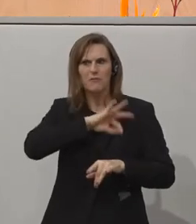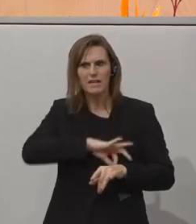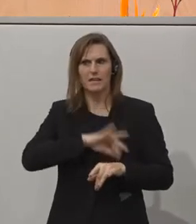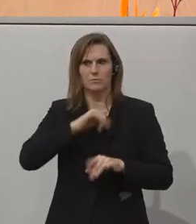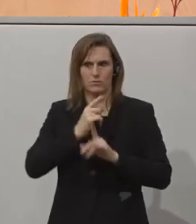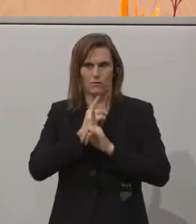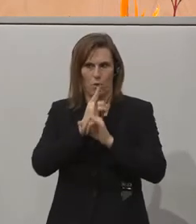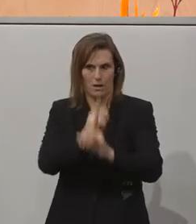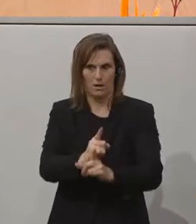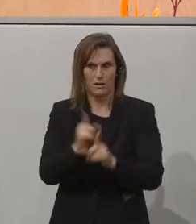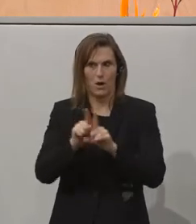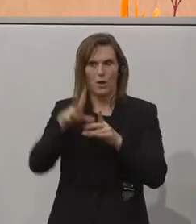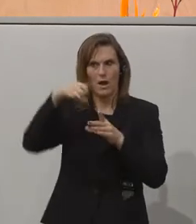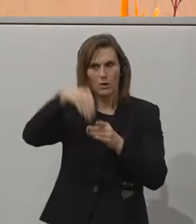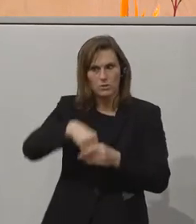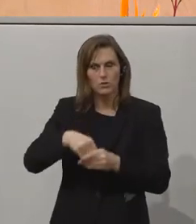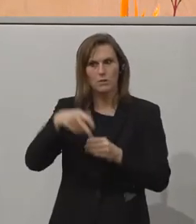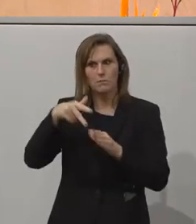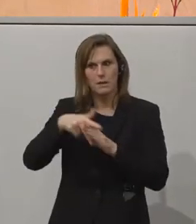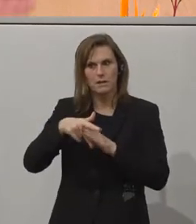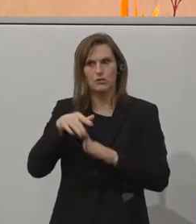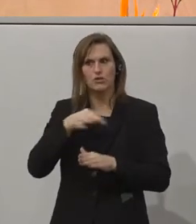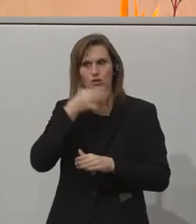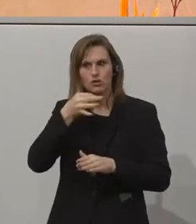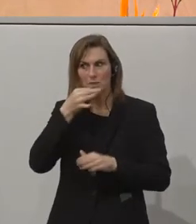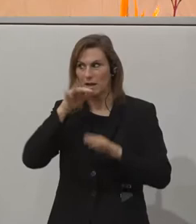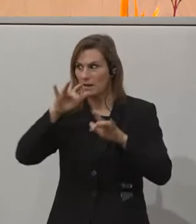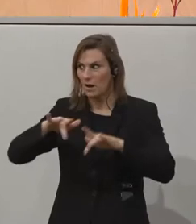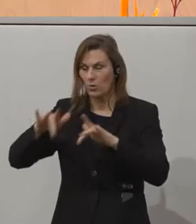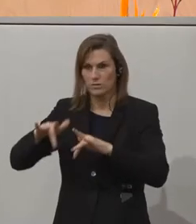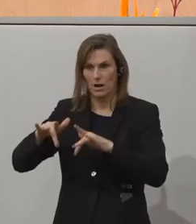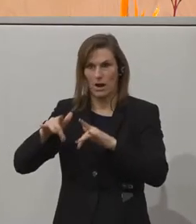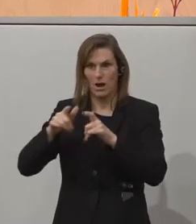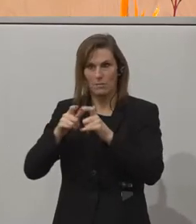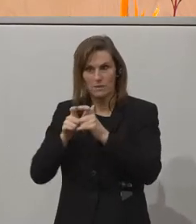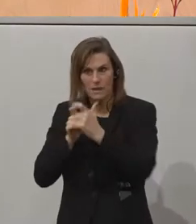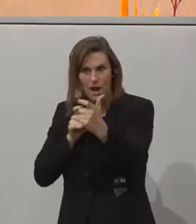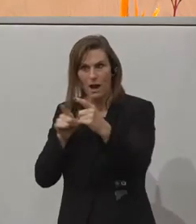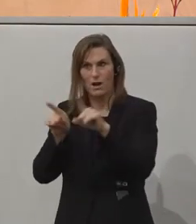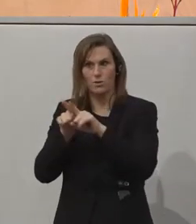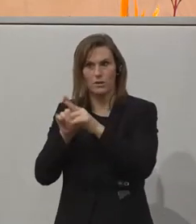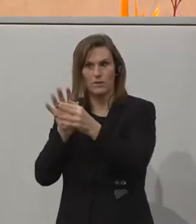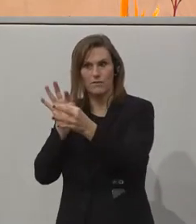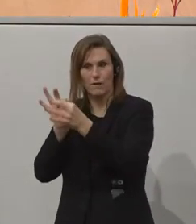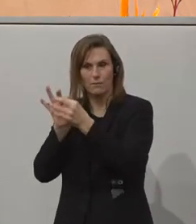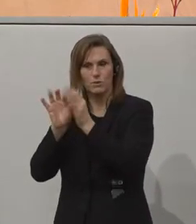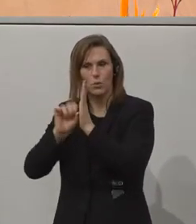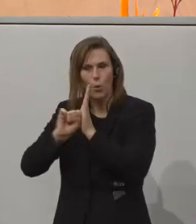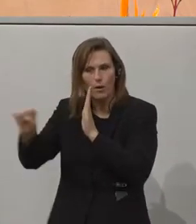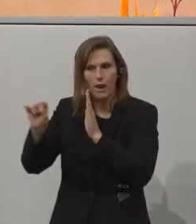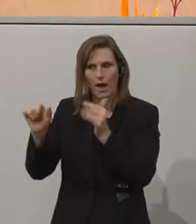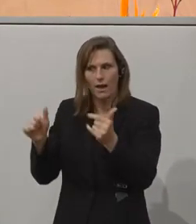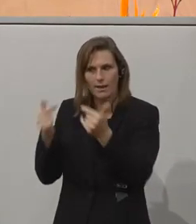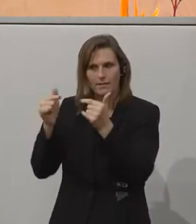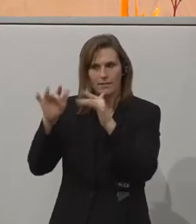für Inklusion und Behinderte auch hier bei uns hier im Saal beziehungsweise zugeschaltet mit dabei sind. Es ist ein